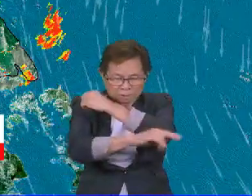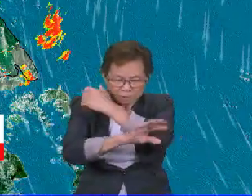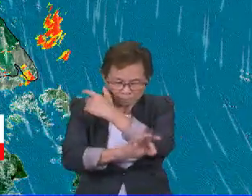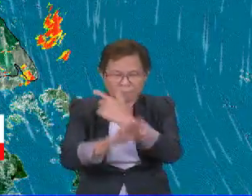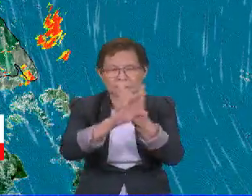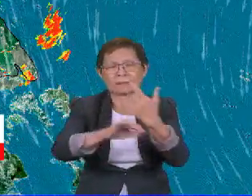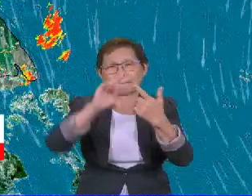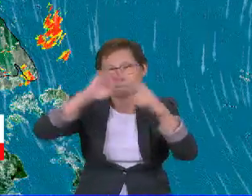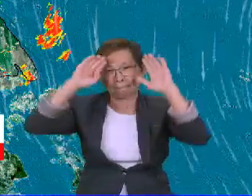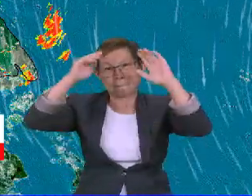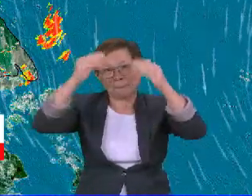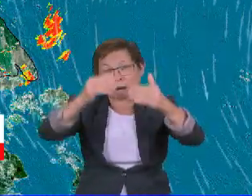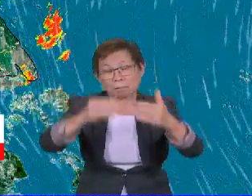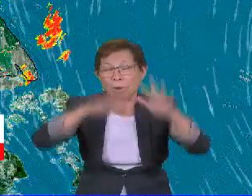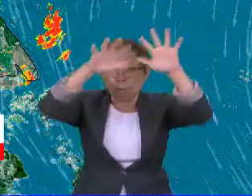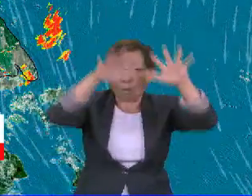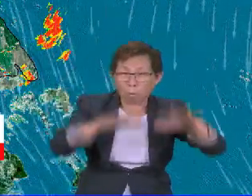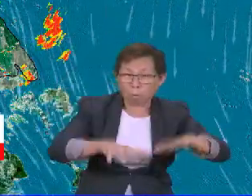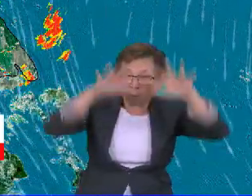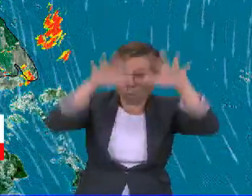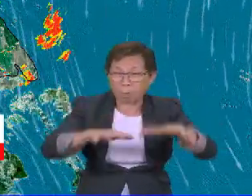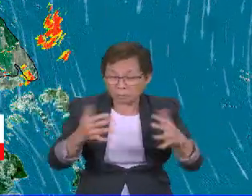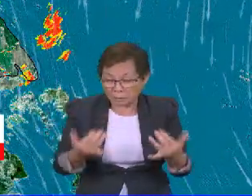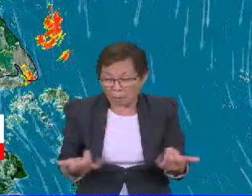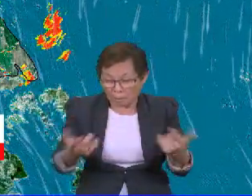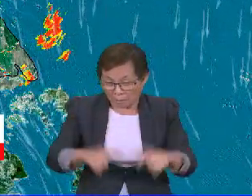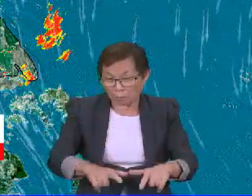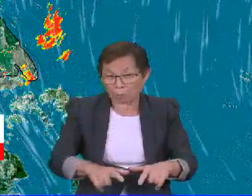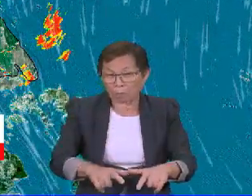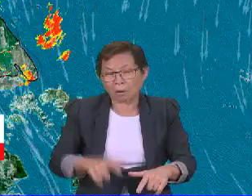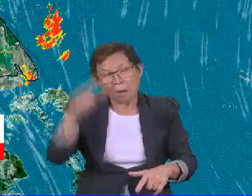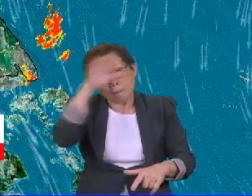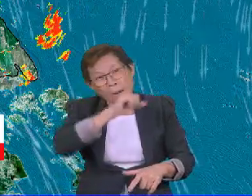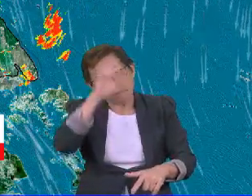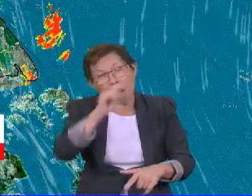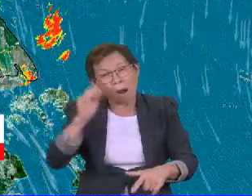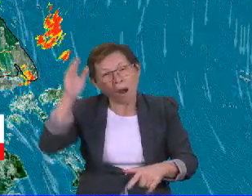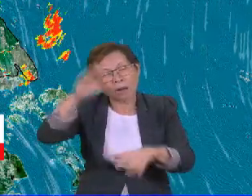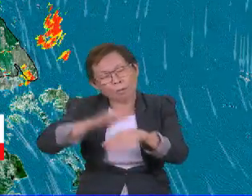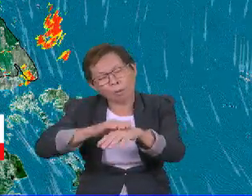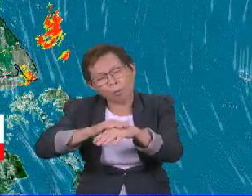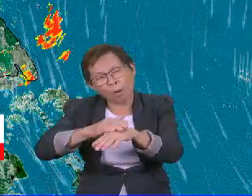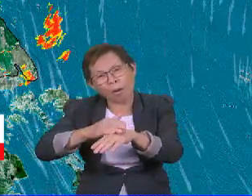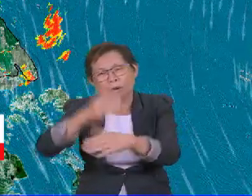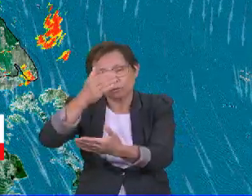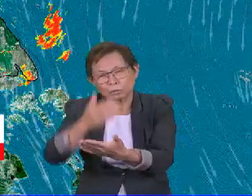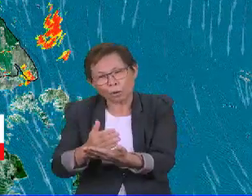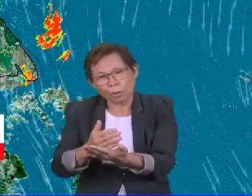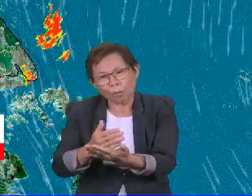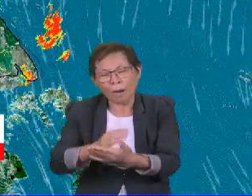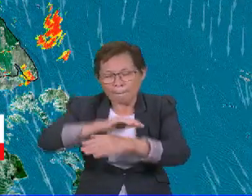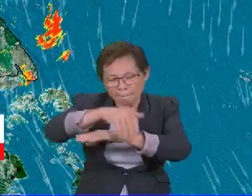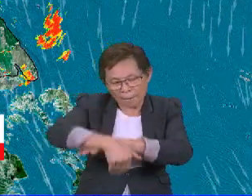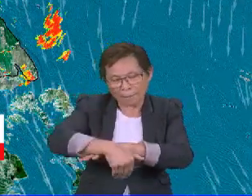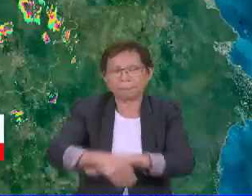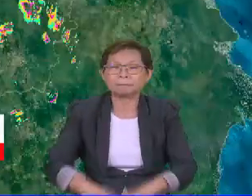dan juga Pahang. Keadaan hujan yang sedang berlaku ketika ini dijangka akan beransur pulih menjelang lewat